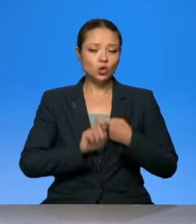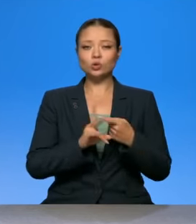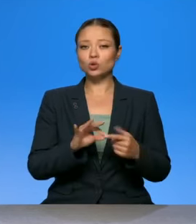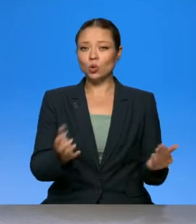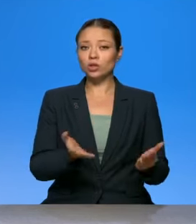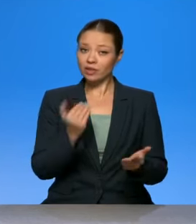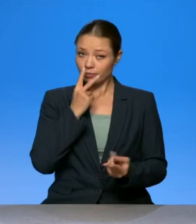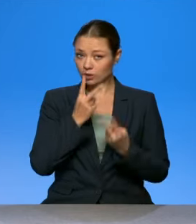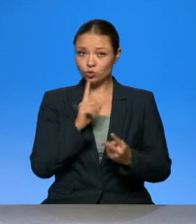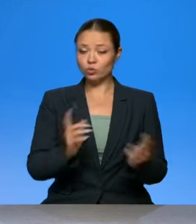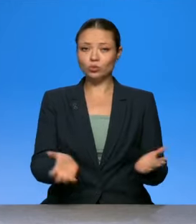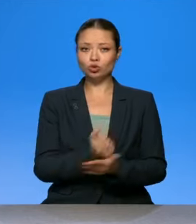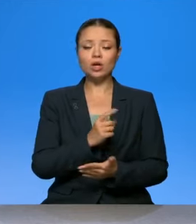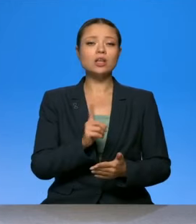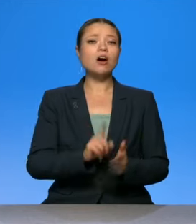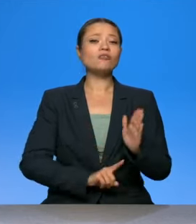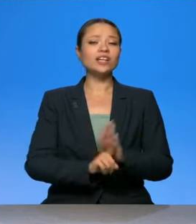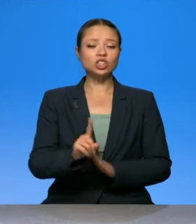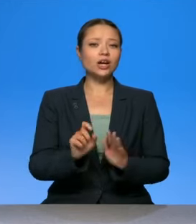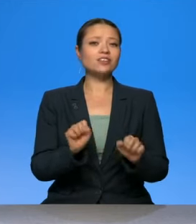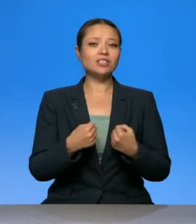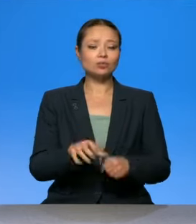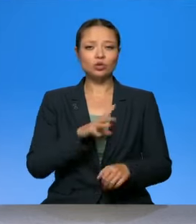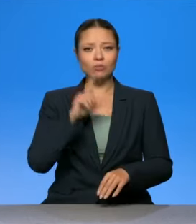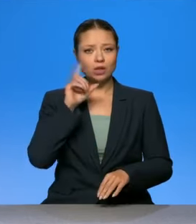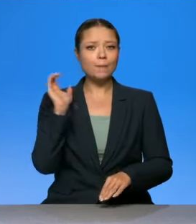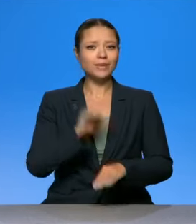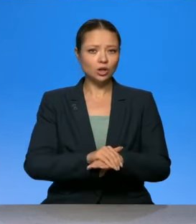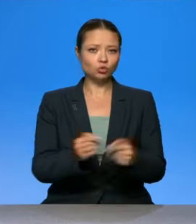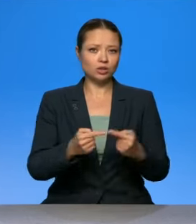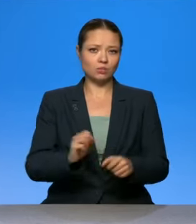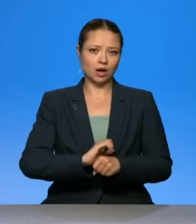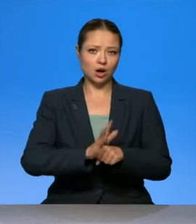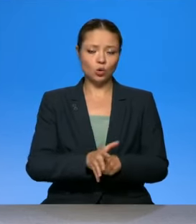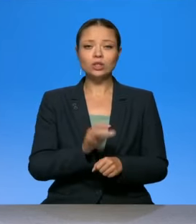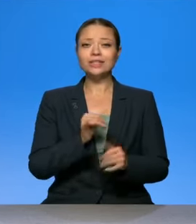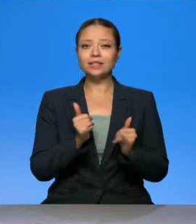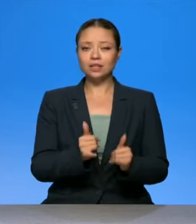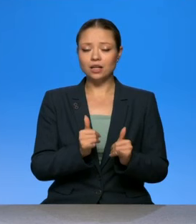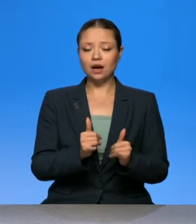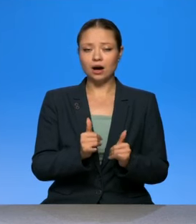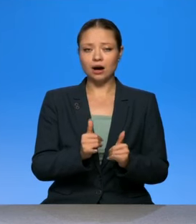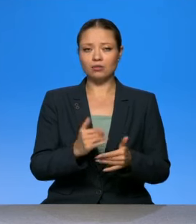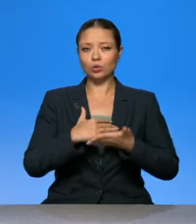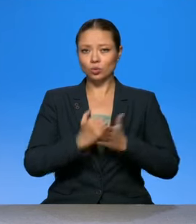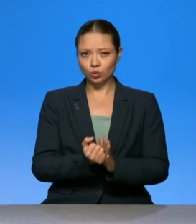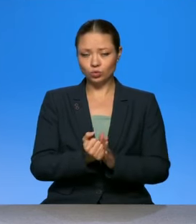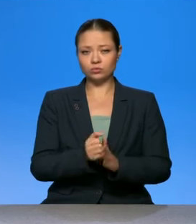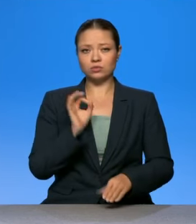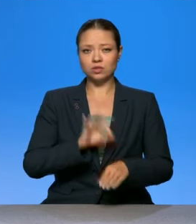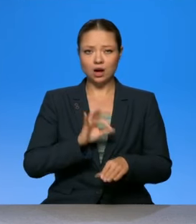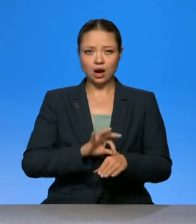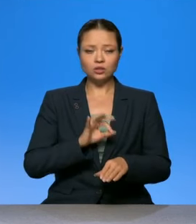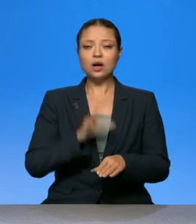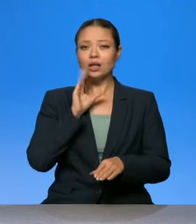В начале пандемии не было средств диагностики. И для того, чтобы подтвердить диагноз, должны врачи иметь право, когда получают из центральной